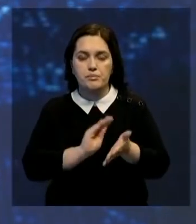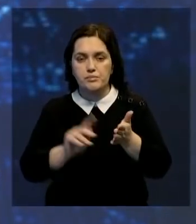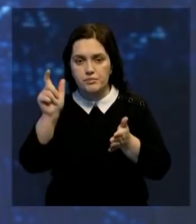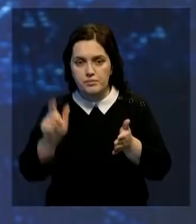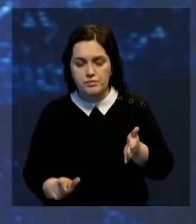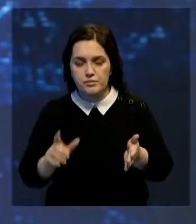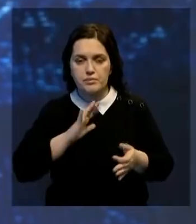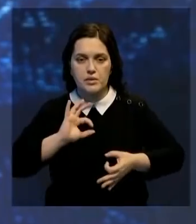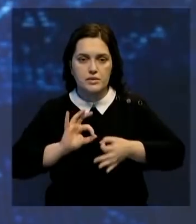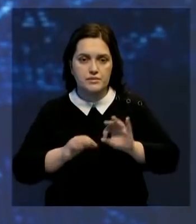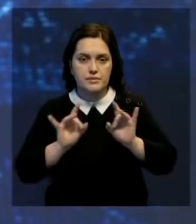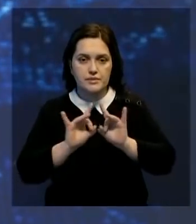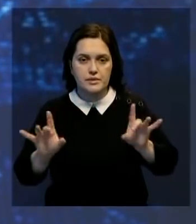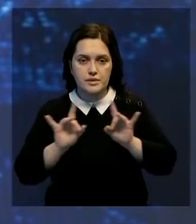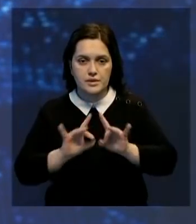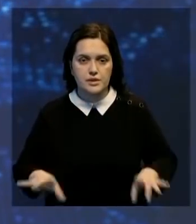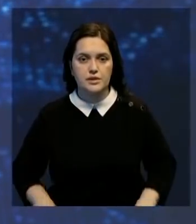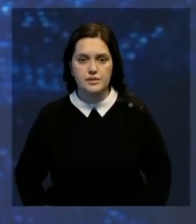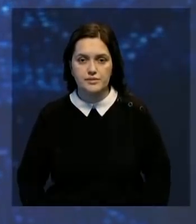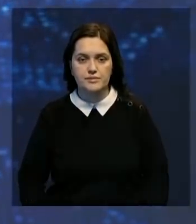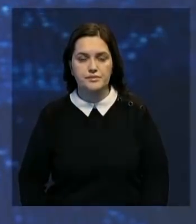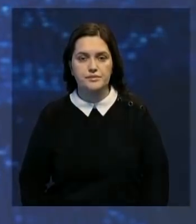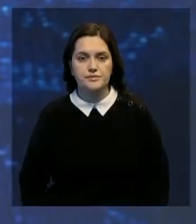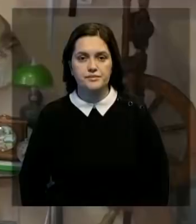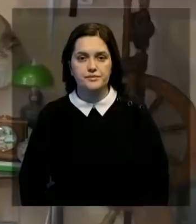В атмосферу прошлого погрузились наши корреспонденты.